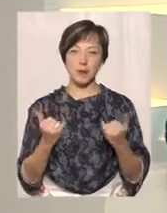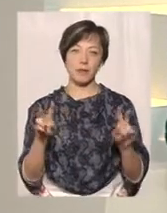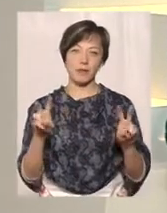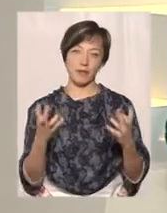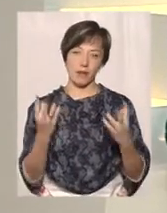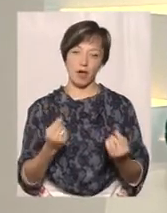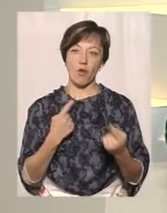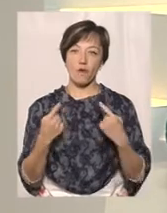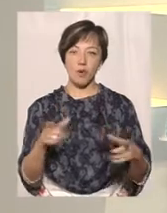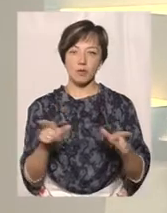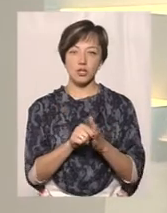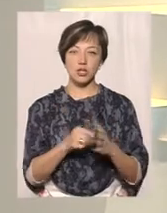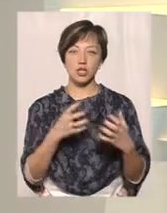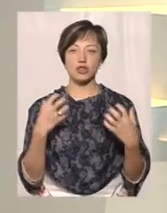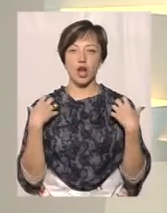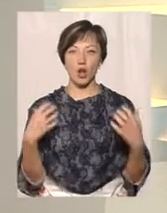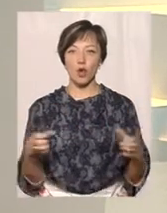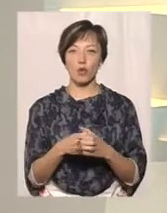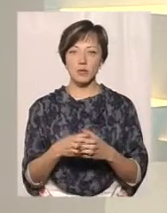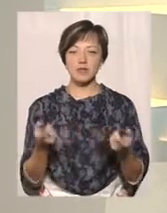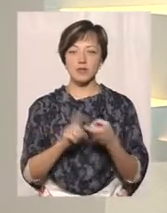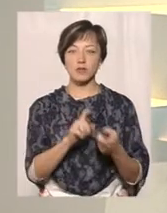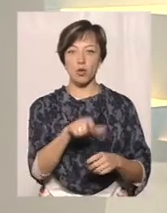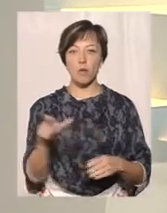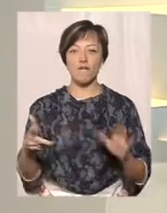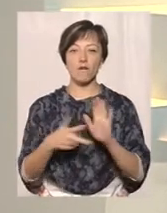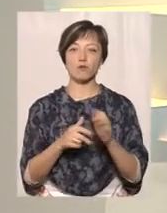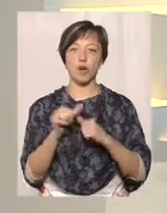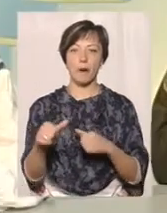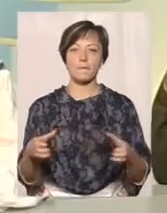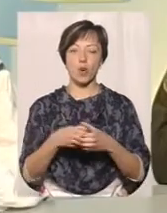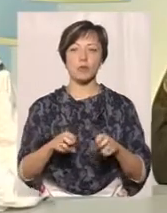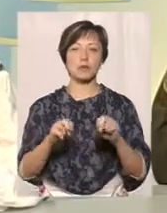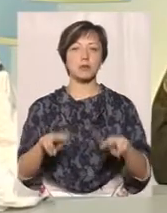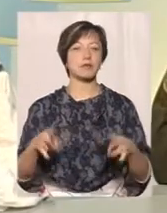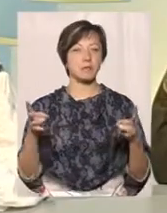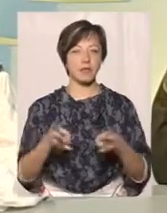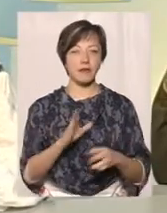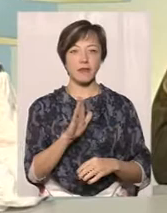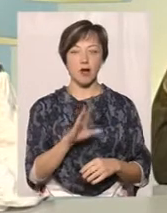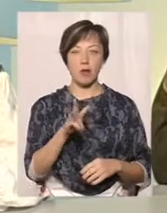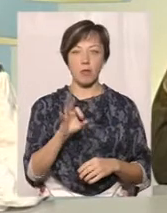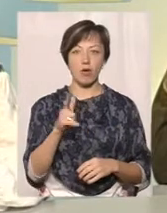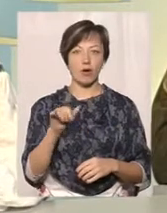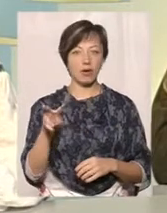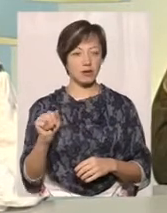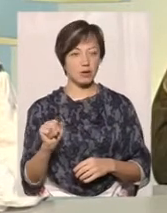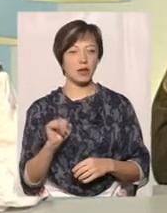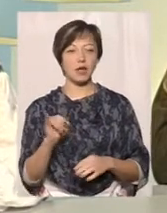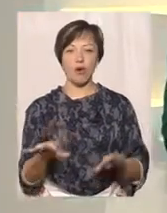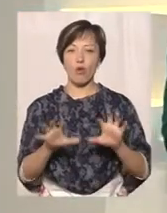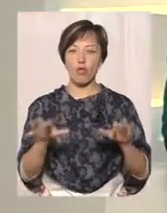темі дня говоримо із начальником групи зв'язків з громадськістю 8-го окремого полку спецпризначення Віталієм Могилою і